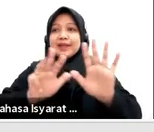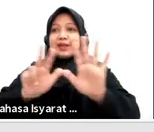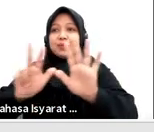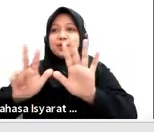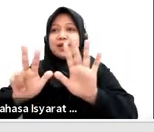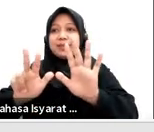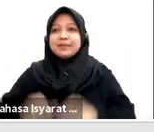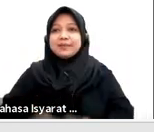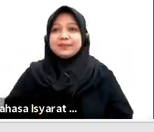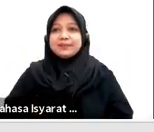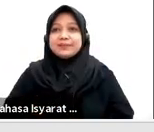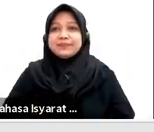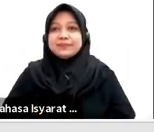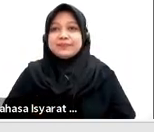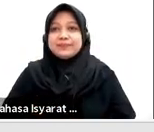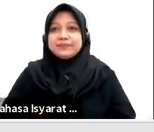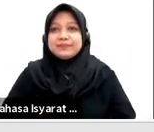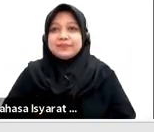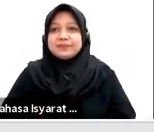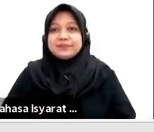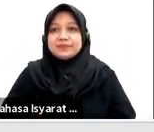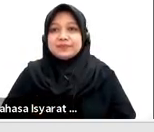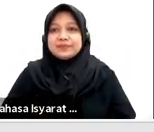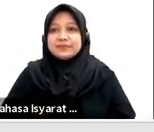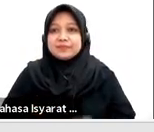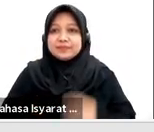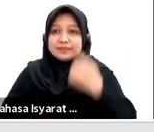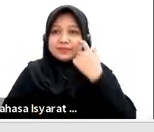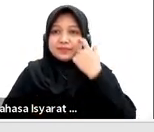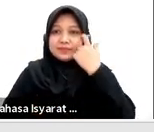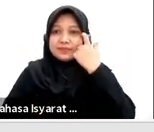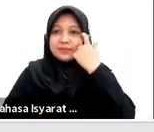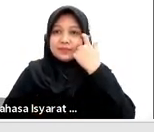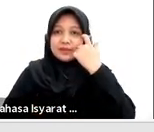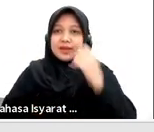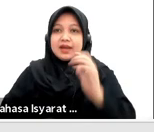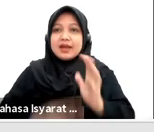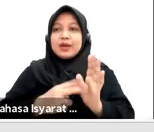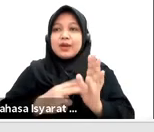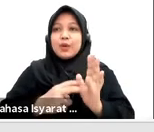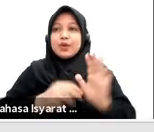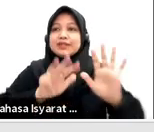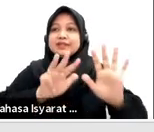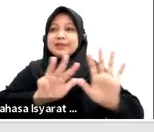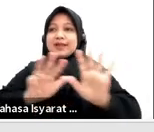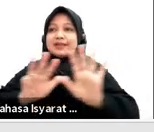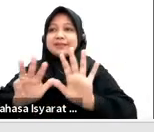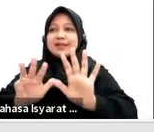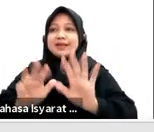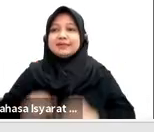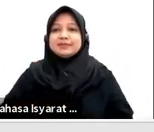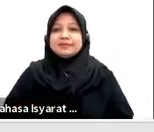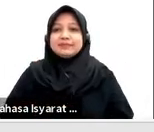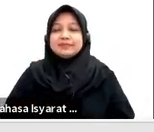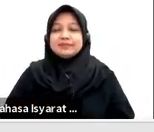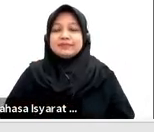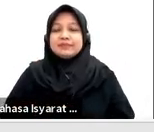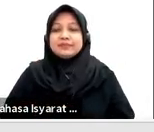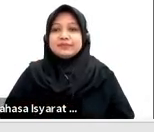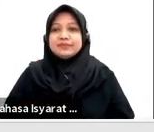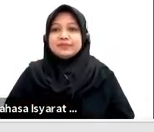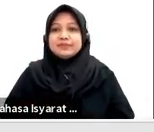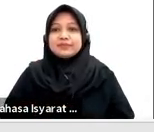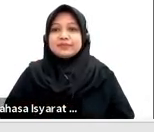Estefanatus Samsiah dalam kurung Individu. 99, Sunaraman Sukamta dalam